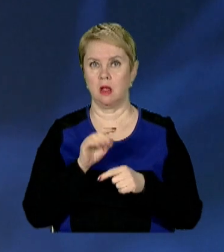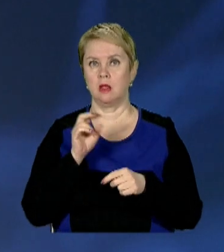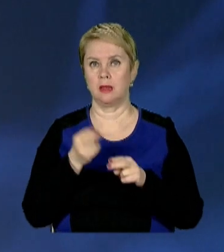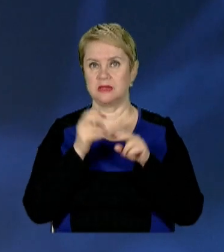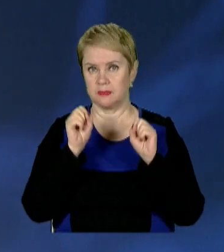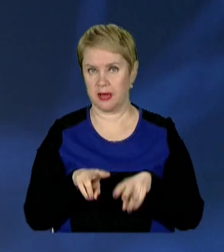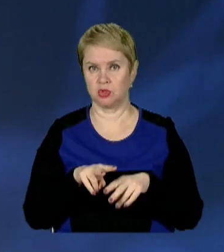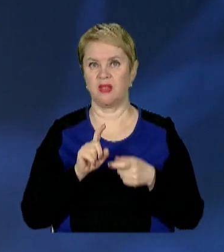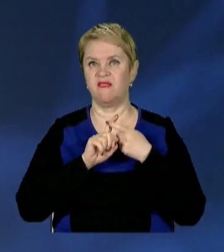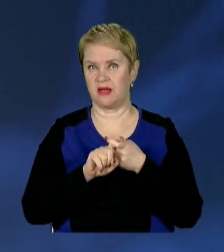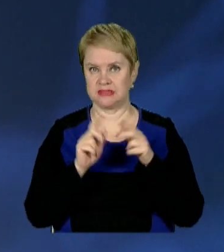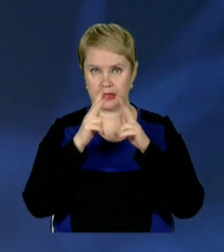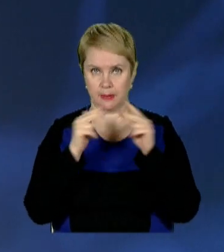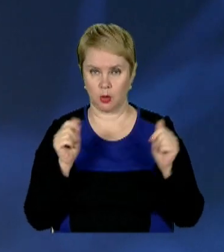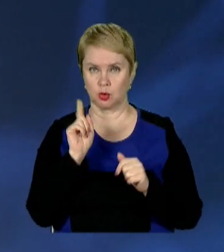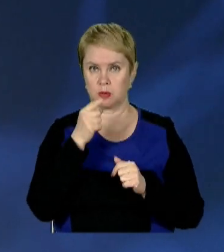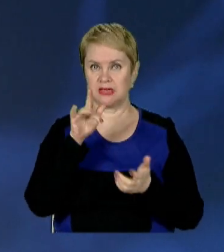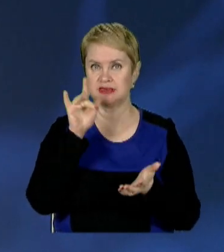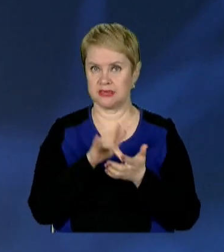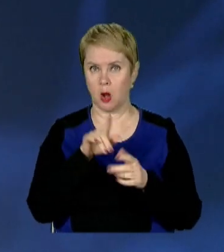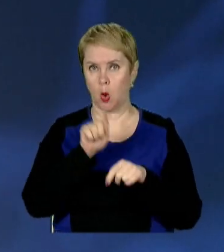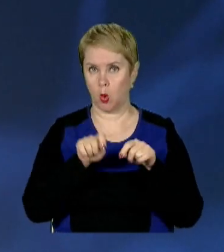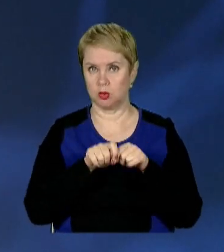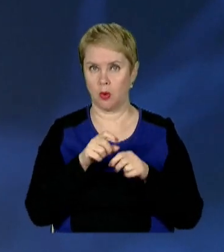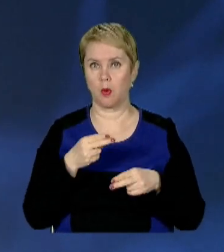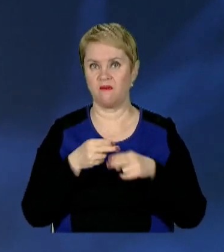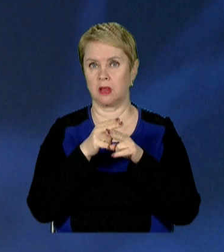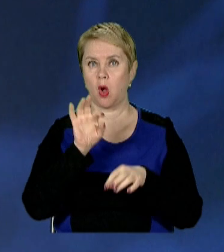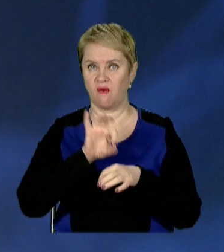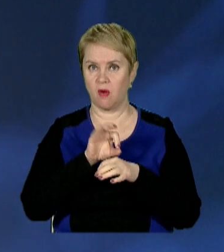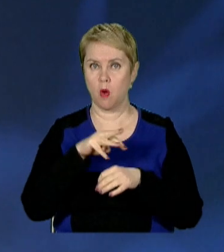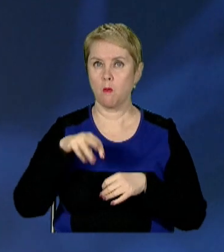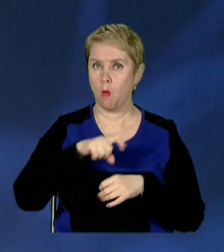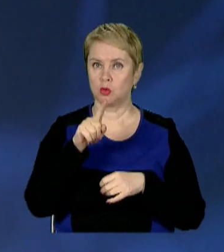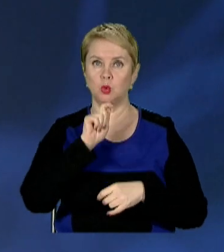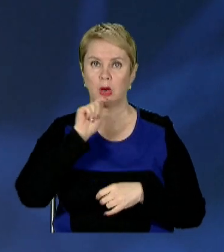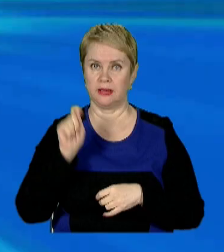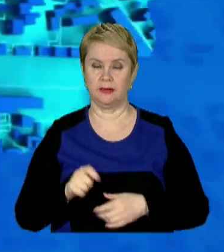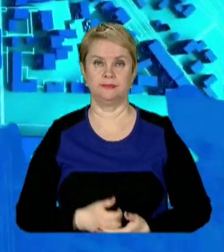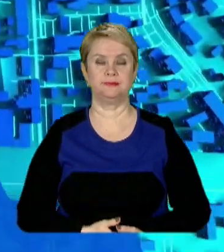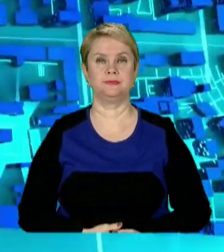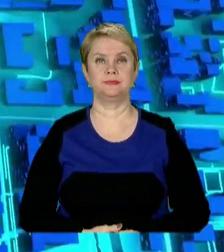небезпечних інфекцій Дніпропетровського обласного центру контролю та профілактики хвороб МОЗ України.